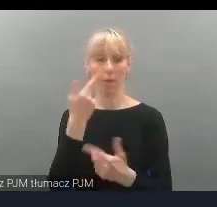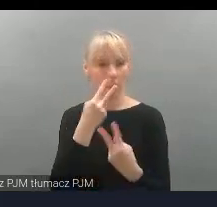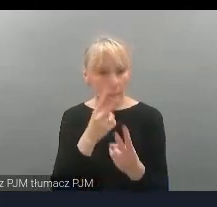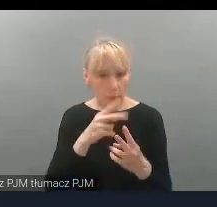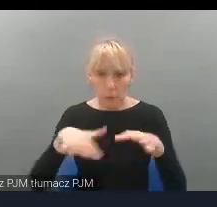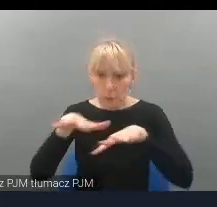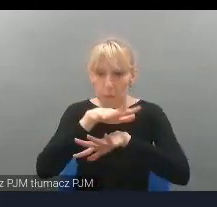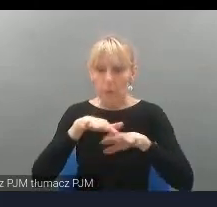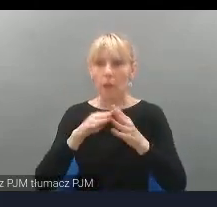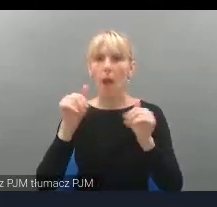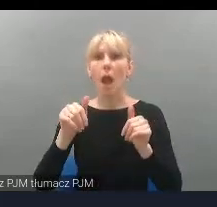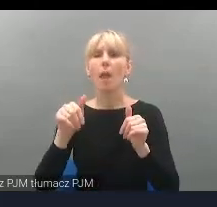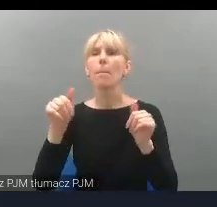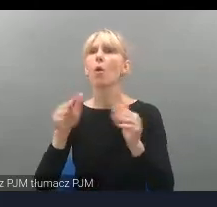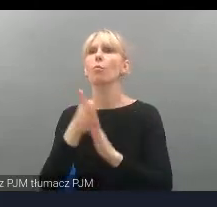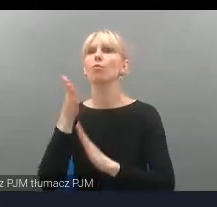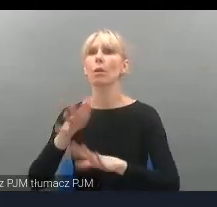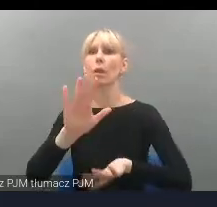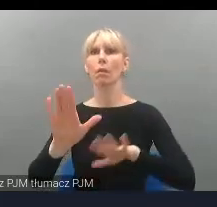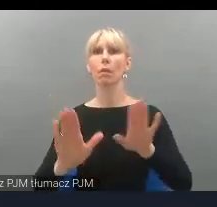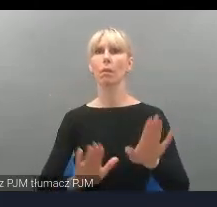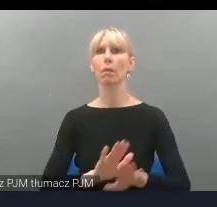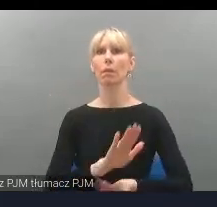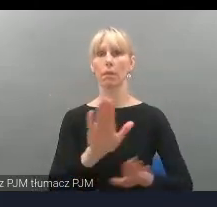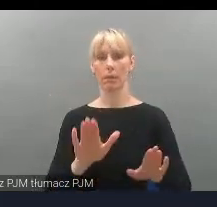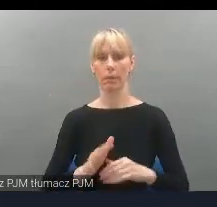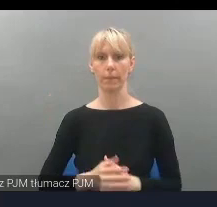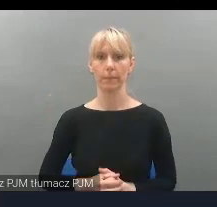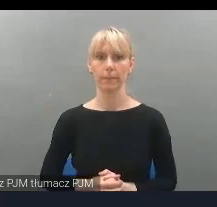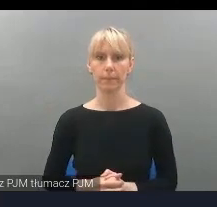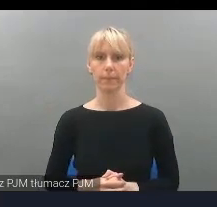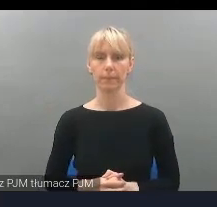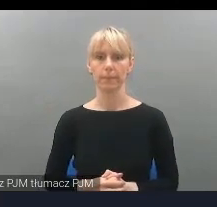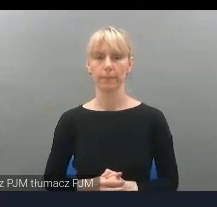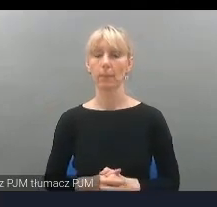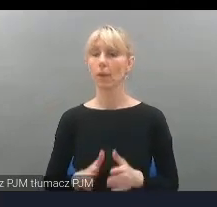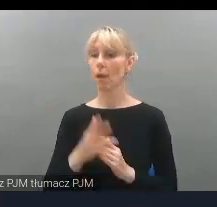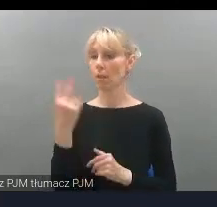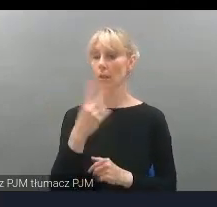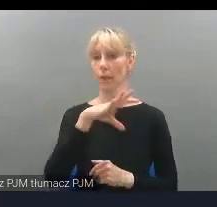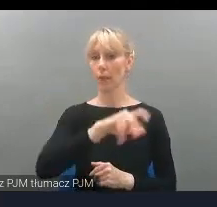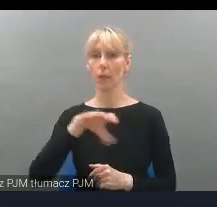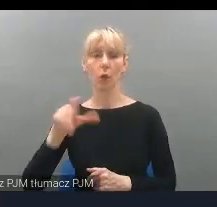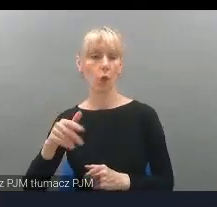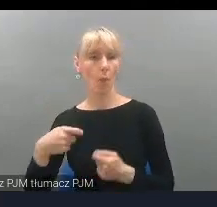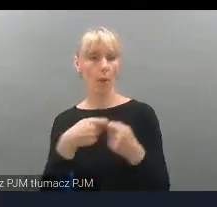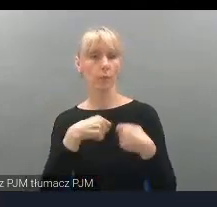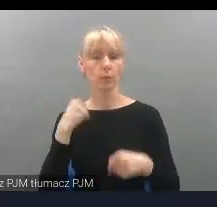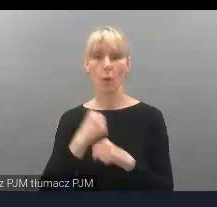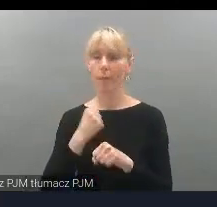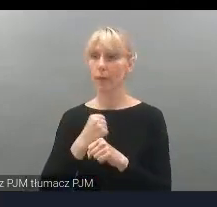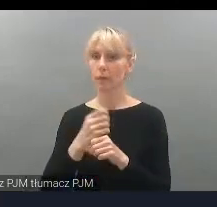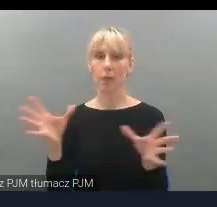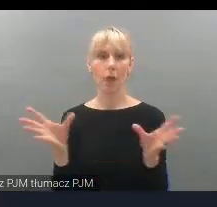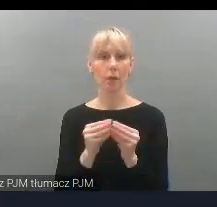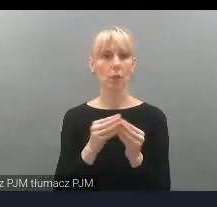Obie grupy współpracując ze sobą są w stanie użyć figur Chladniego, by stworzyć utwór muzyczny wyrażony partyturą graficzną.